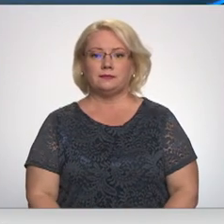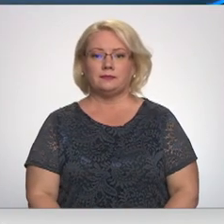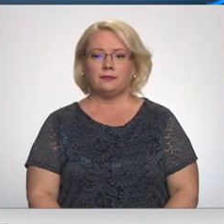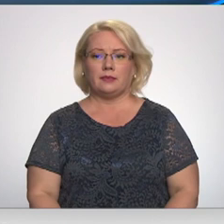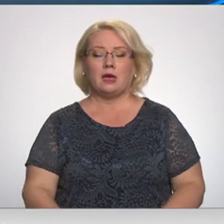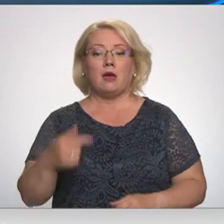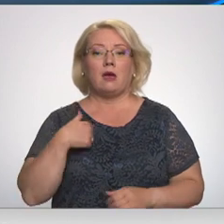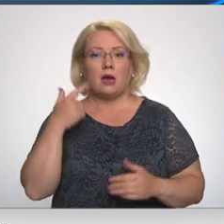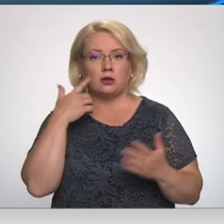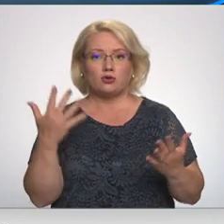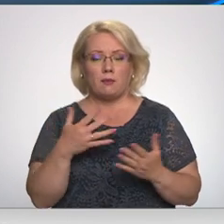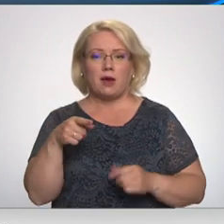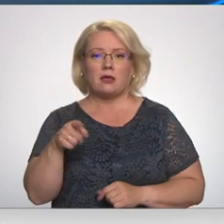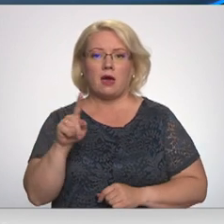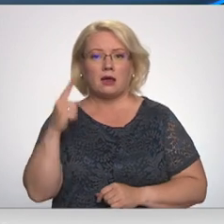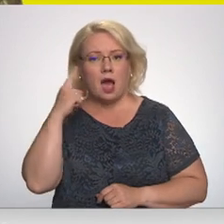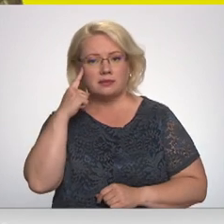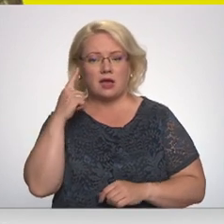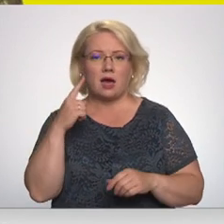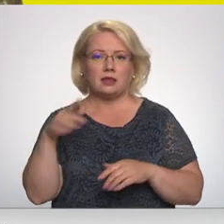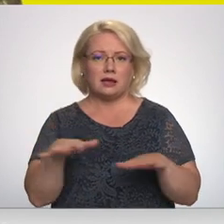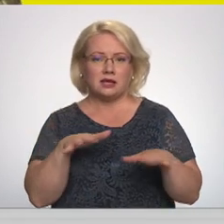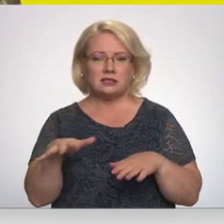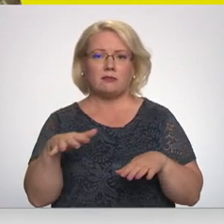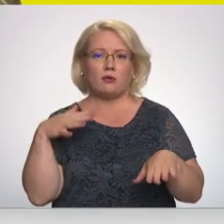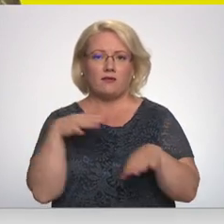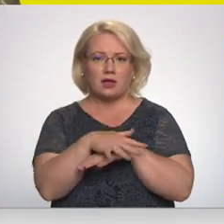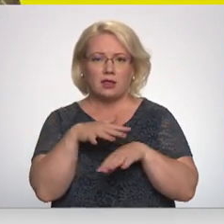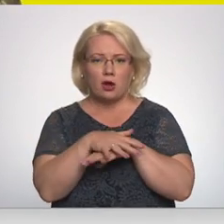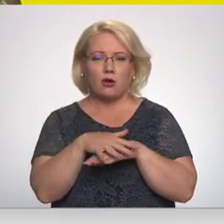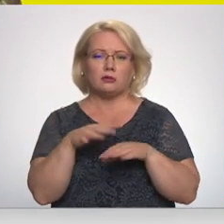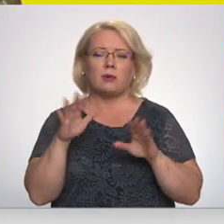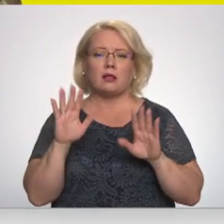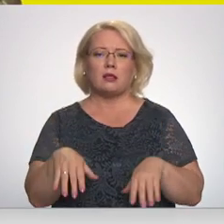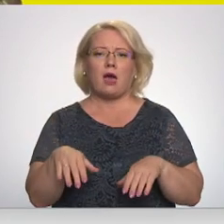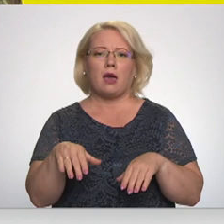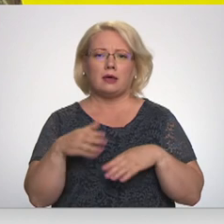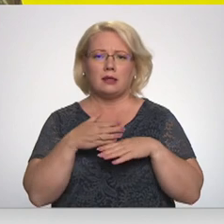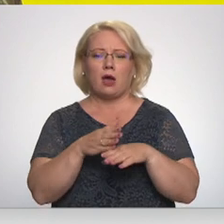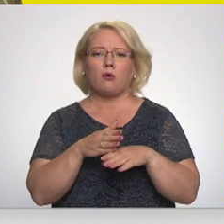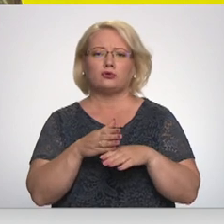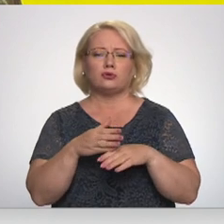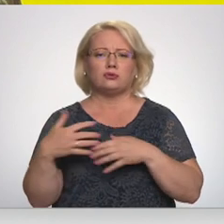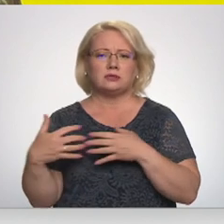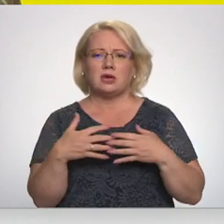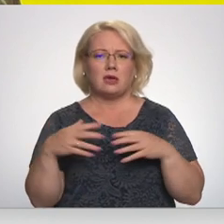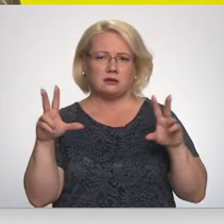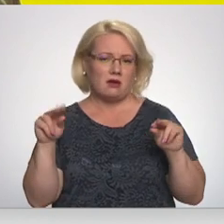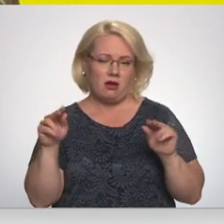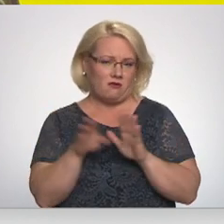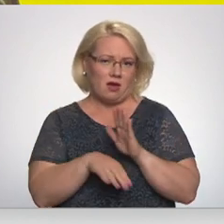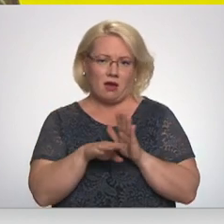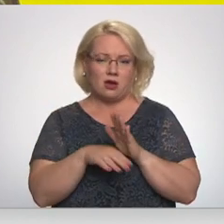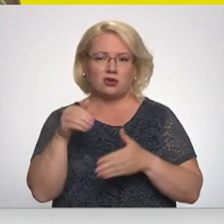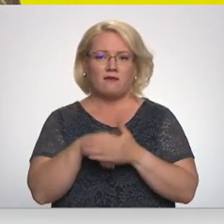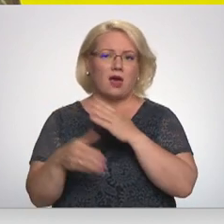Es domāju, tā ir apzināta rīcība veikšos teroristiskos uzbrukums, lai laustu kaujas garu. Pavisam vienkārši